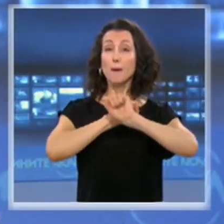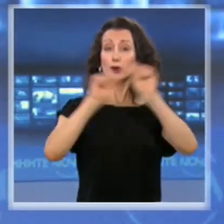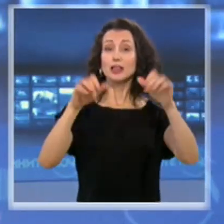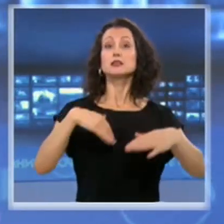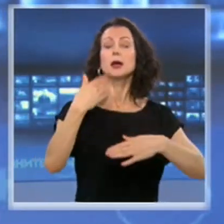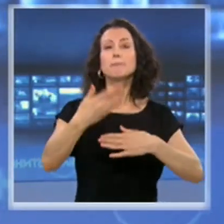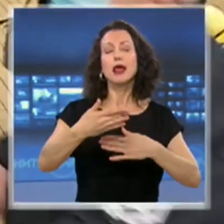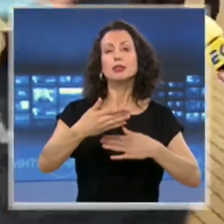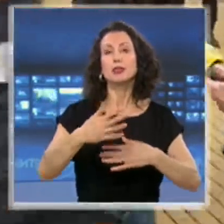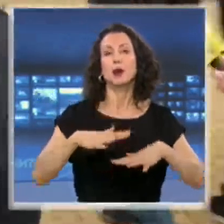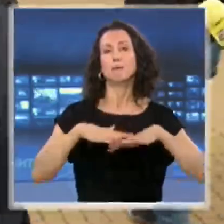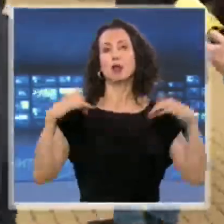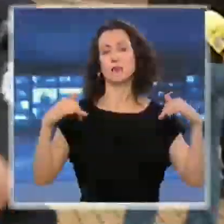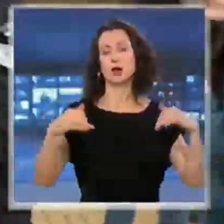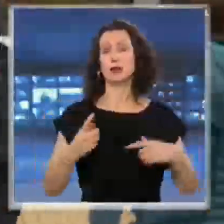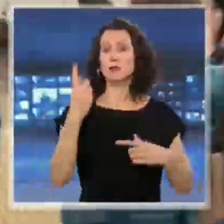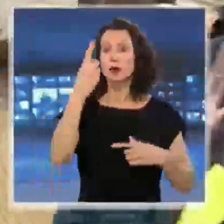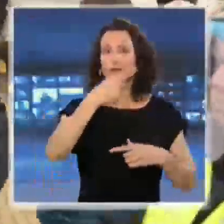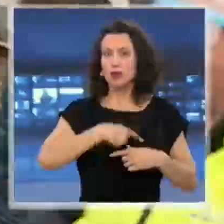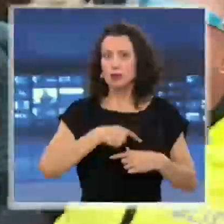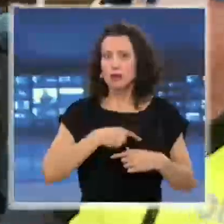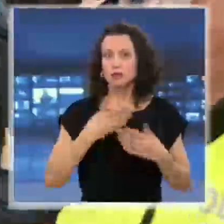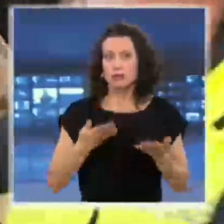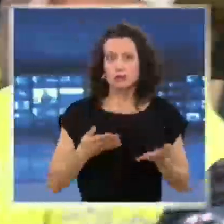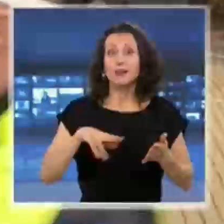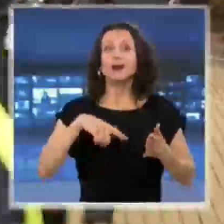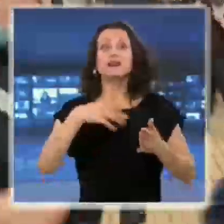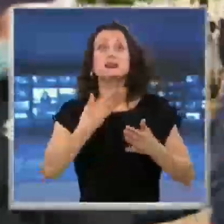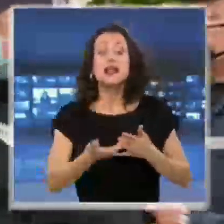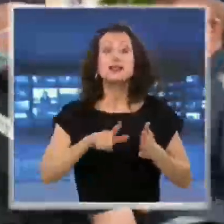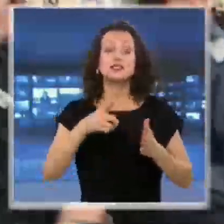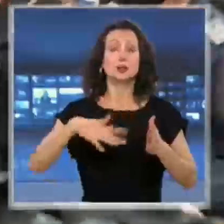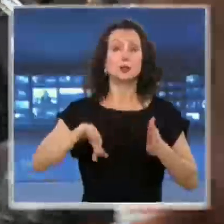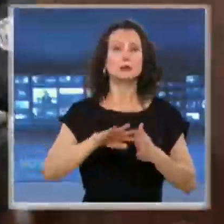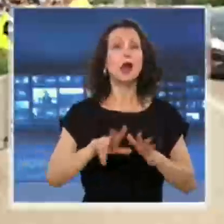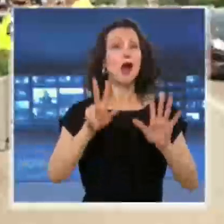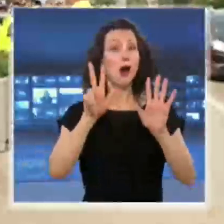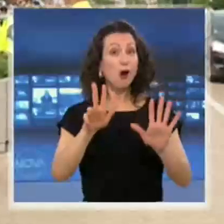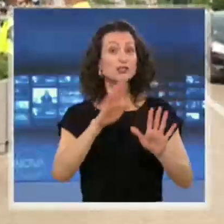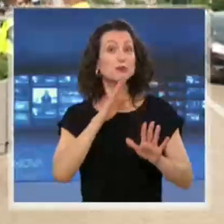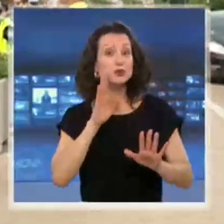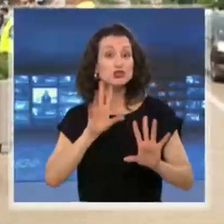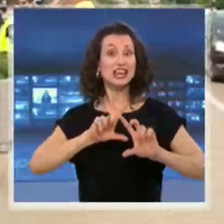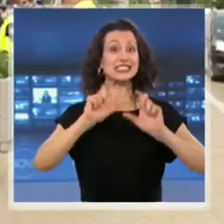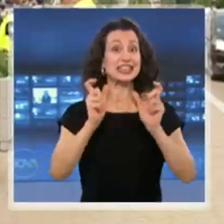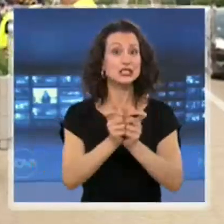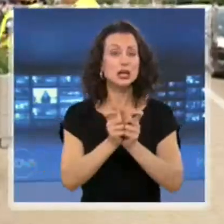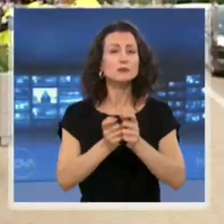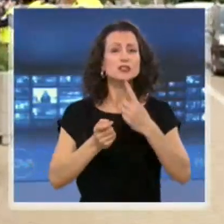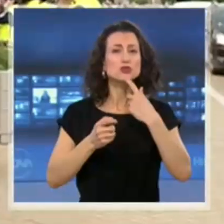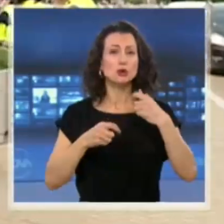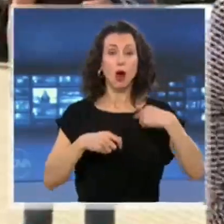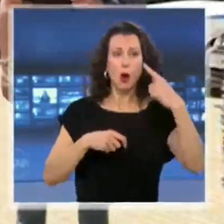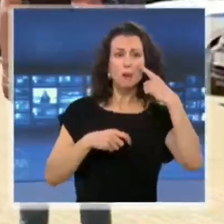падането на извънредното положение, осем души, сред които двама с тежки криминални прояви, бяха задържани за опит да разкъсат